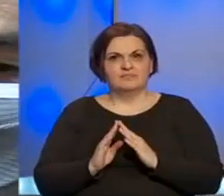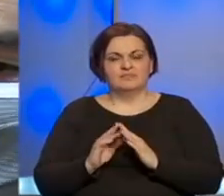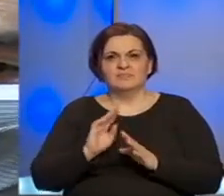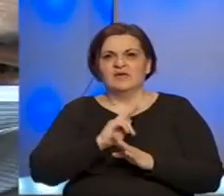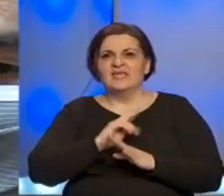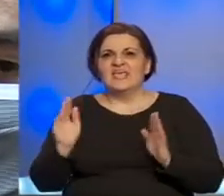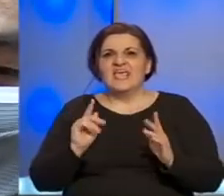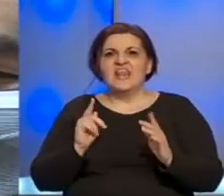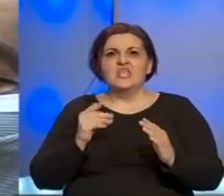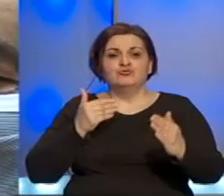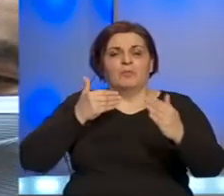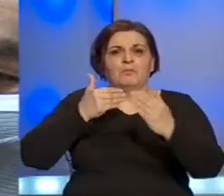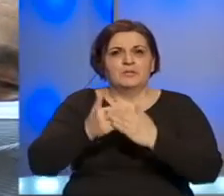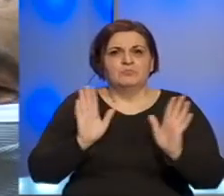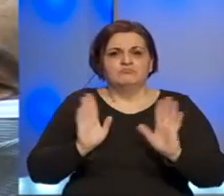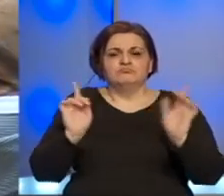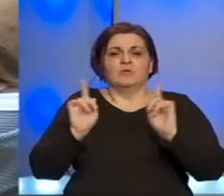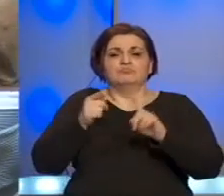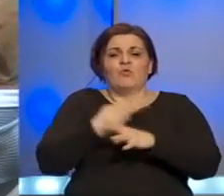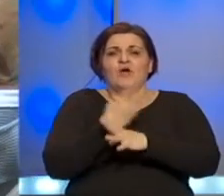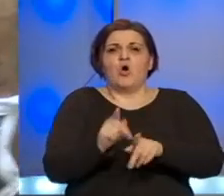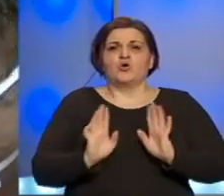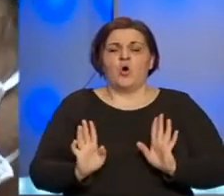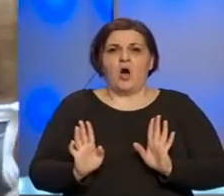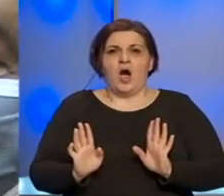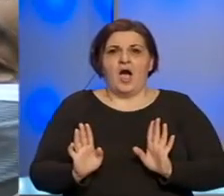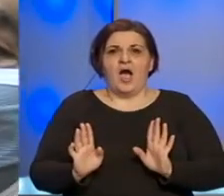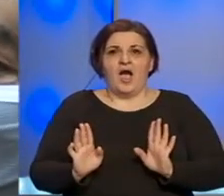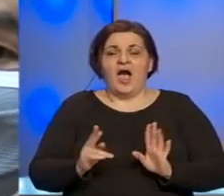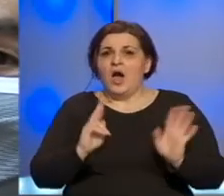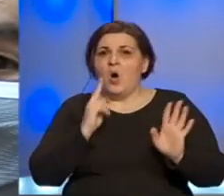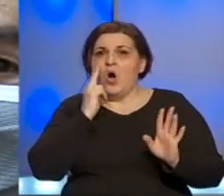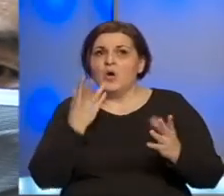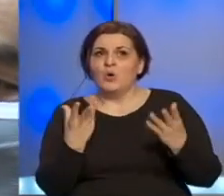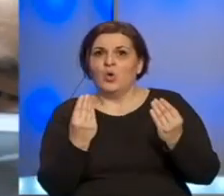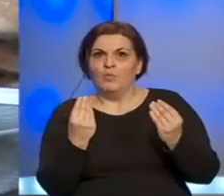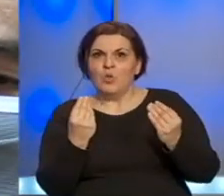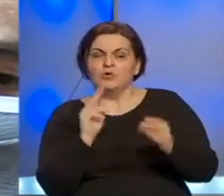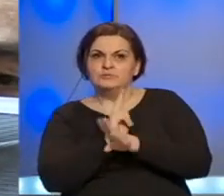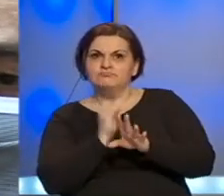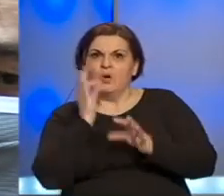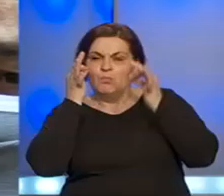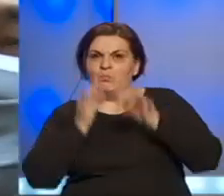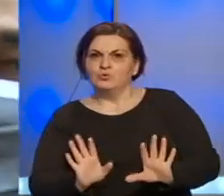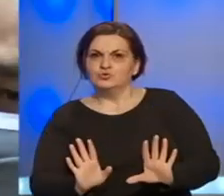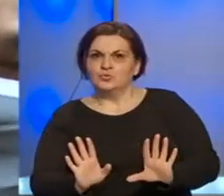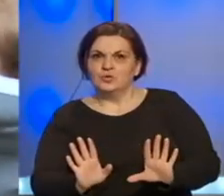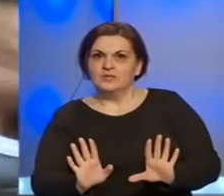Ništa, približavanje, ljubljenje, rukovanje. I kao što vidim, mnogi se predržavaju, baš mi je drago.